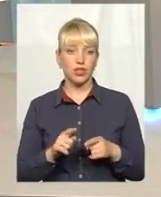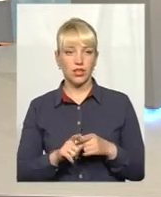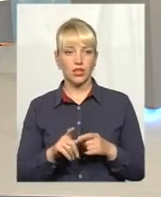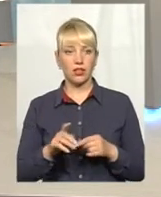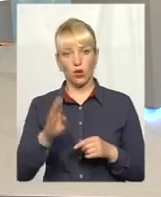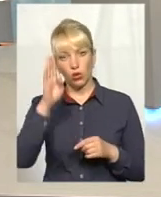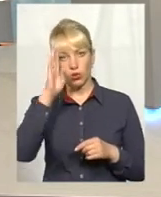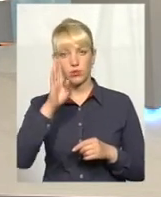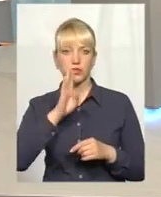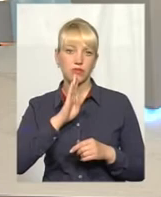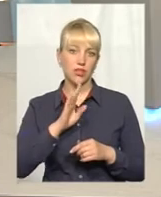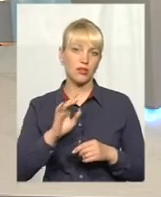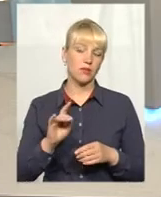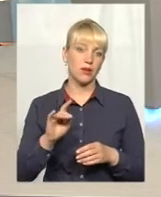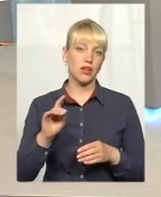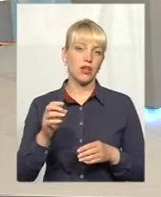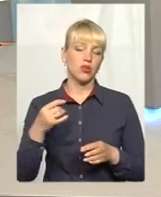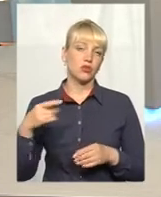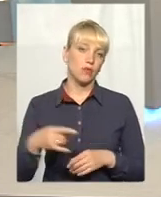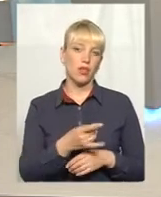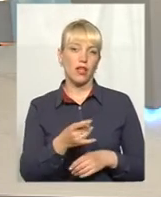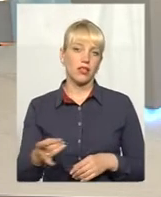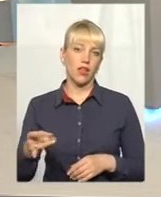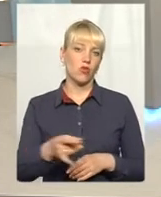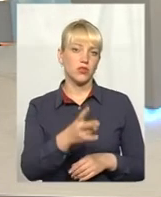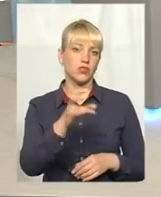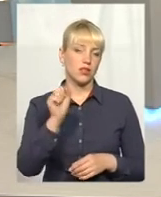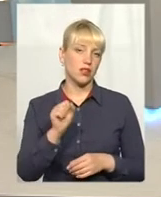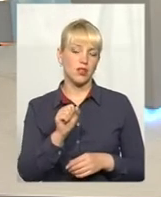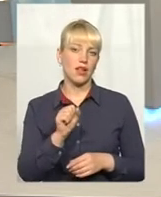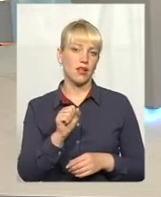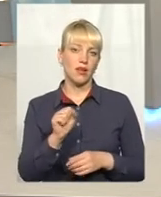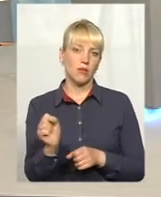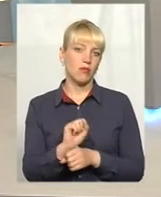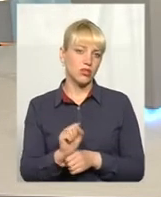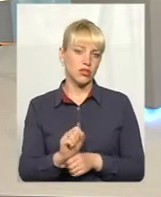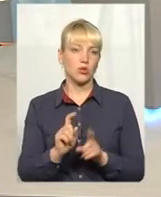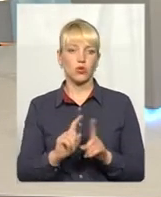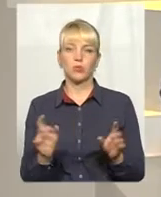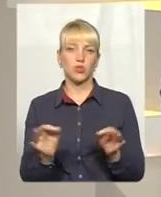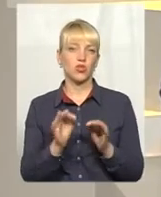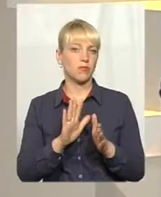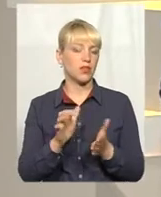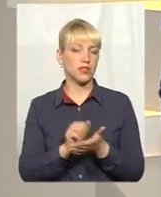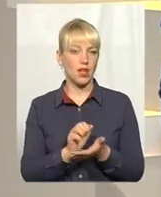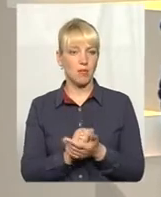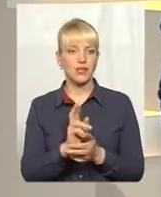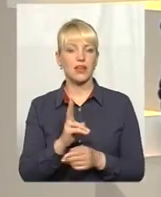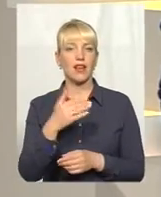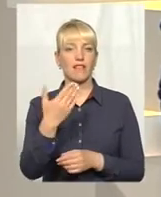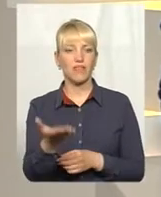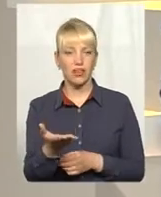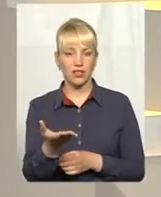дівчатами молоді катаються на пріусах і більше особливо нічим не займаються. Як ви,